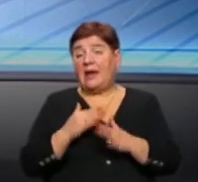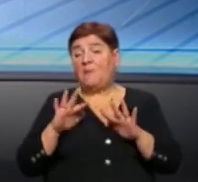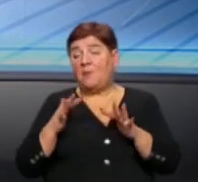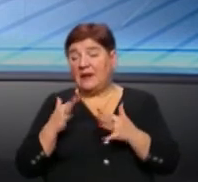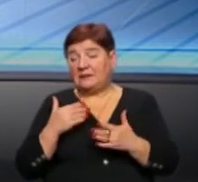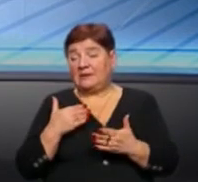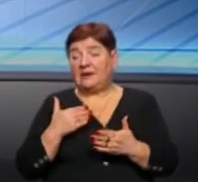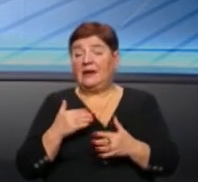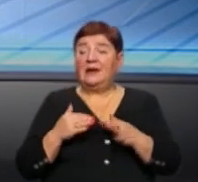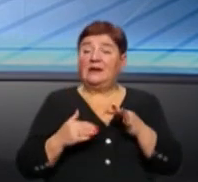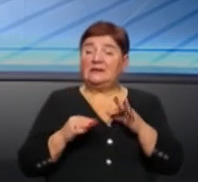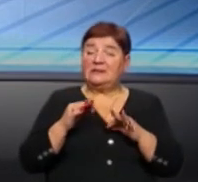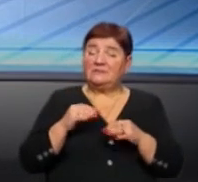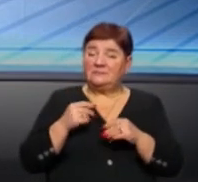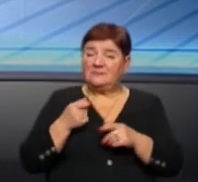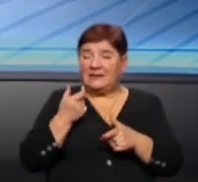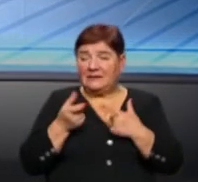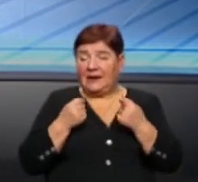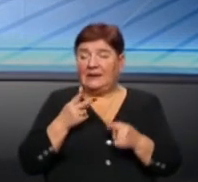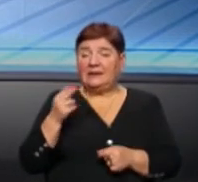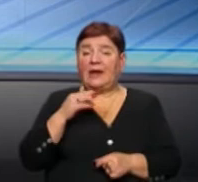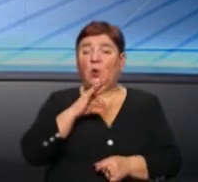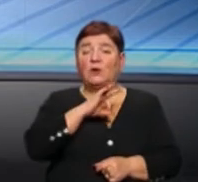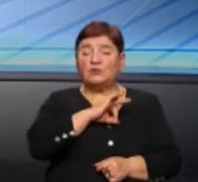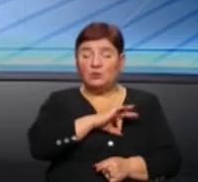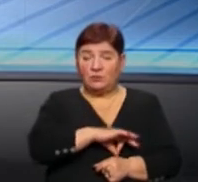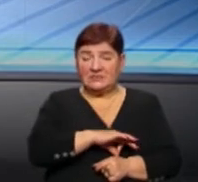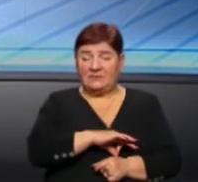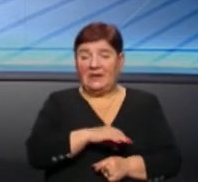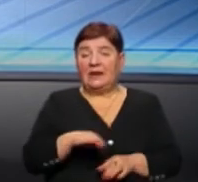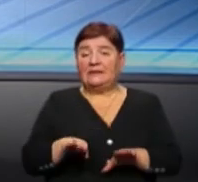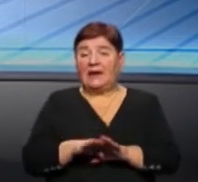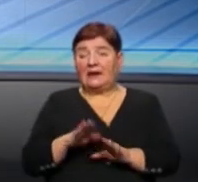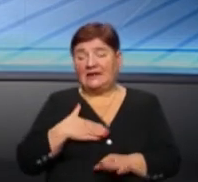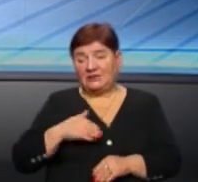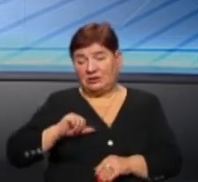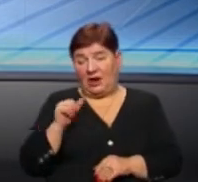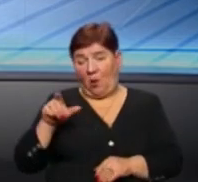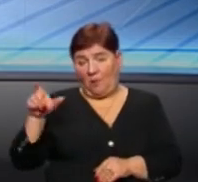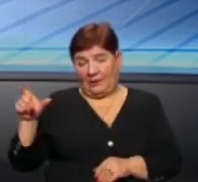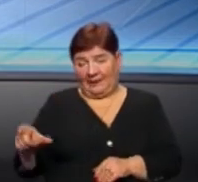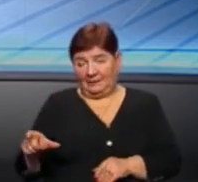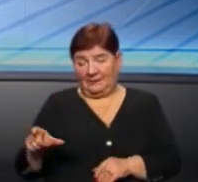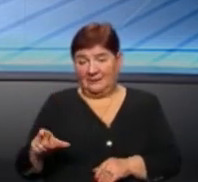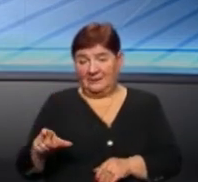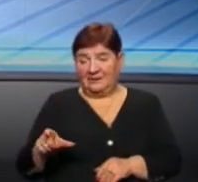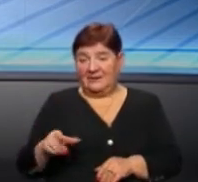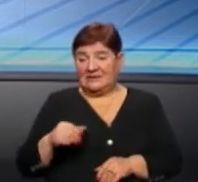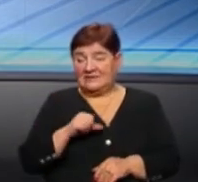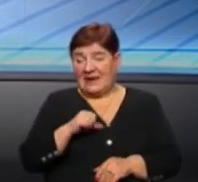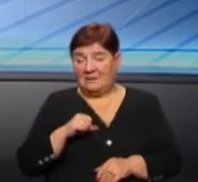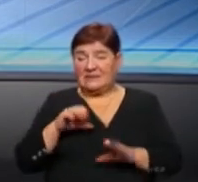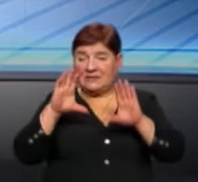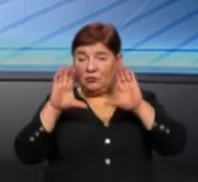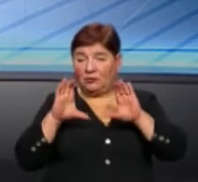моменти, певні деталі, де користуються, скажімо так, наші опоненти недосконалостю